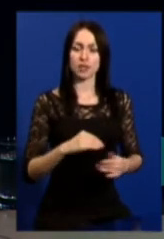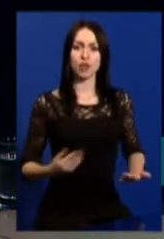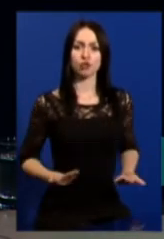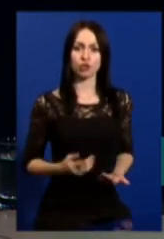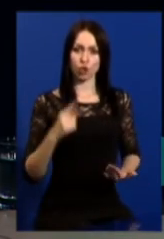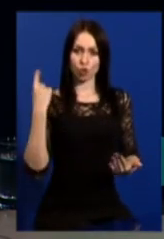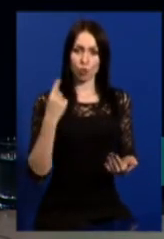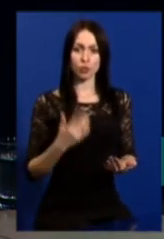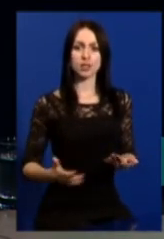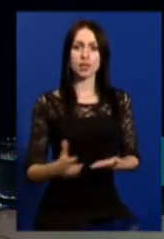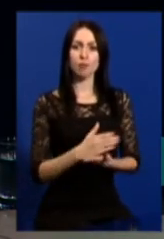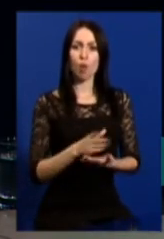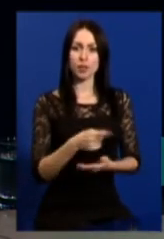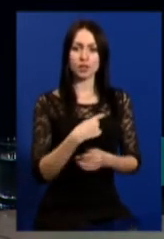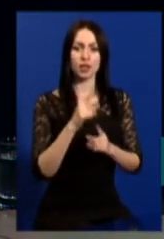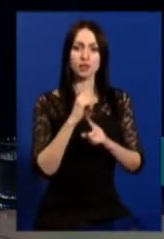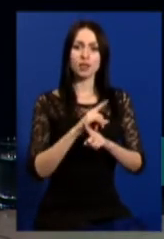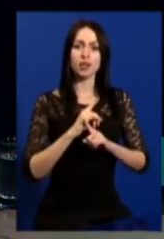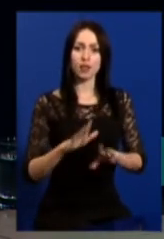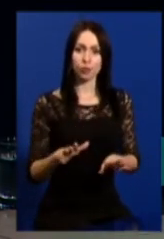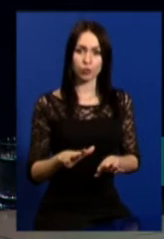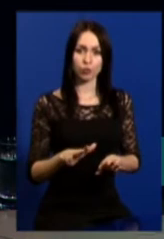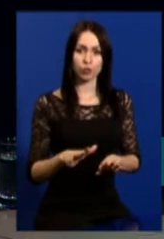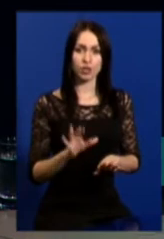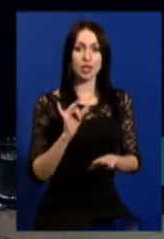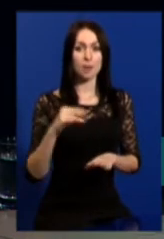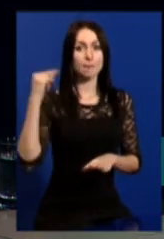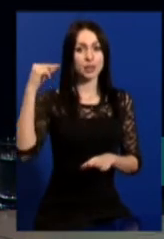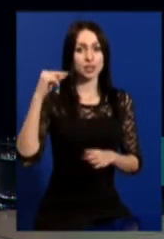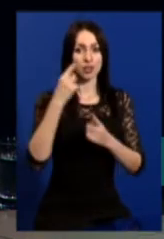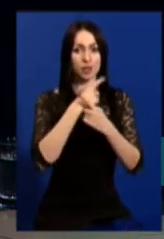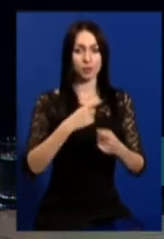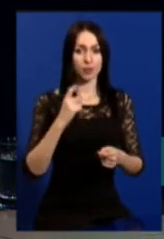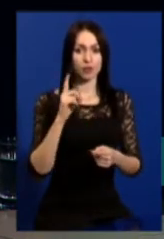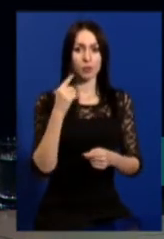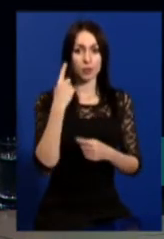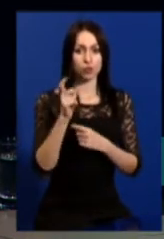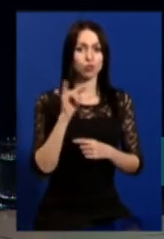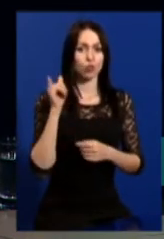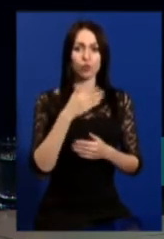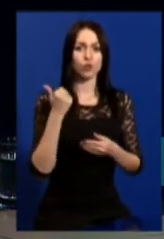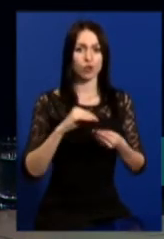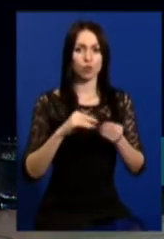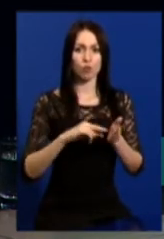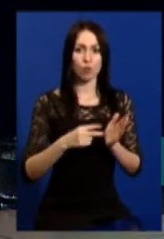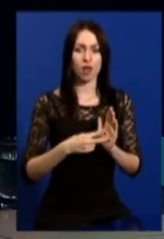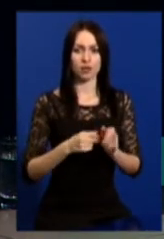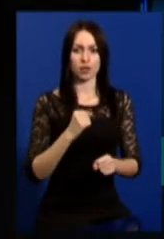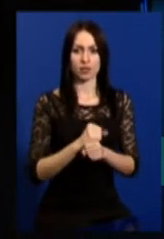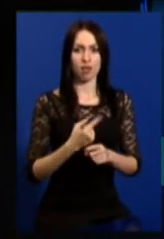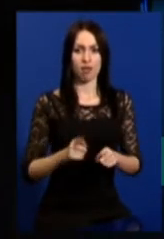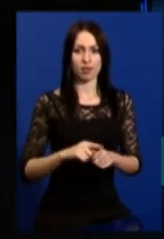області, ніякої мобілізації не проводиться. І президент попередив, що у нього немає намірів провести таку